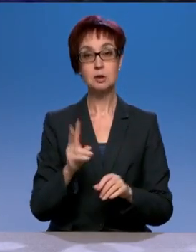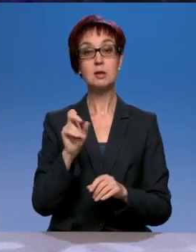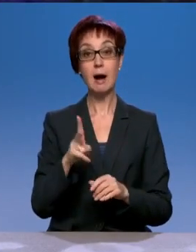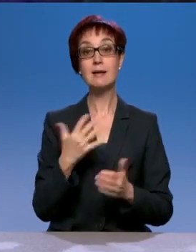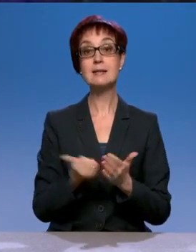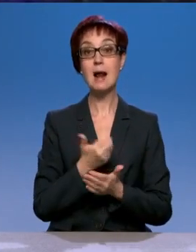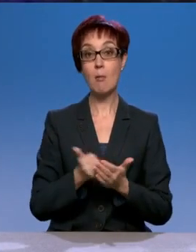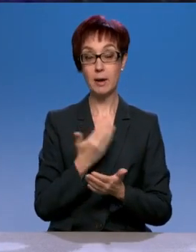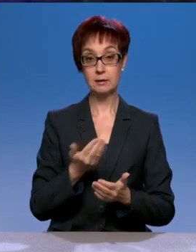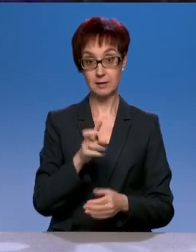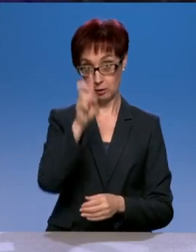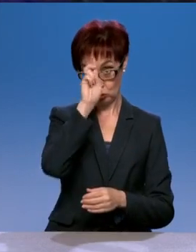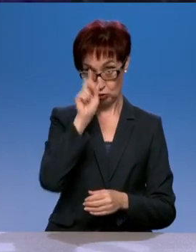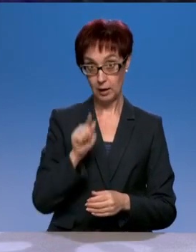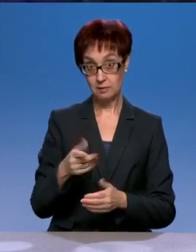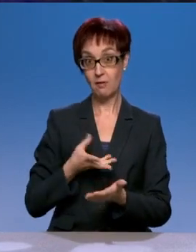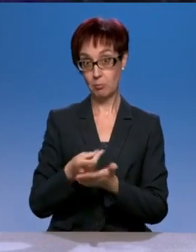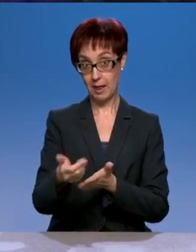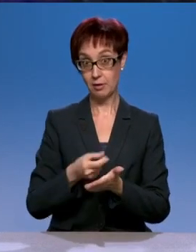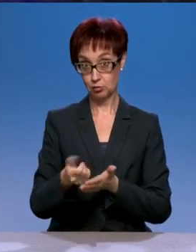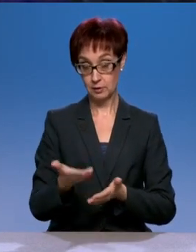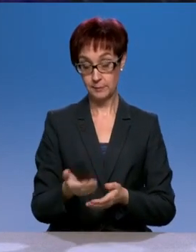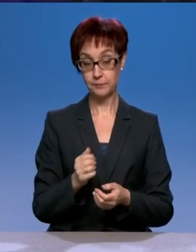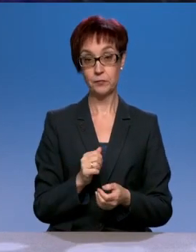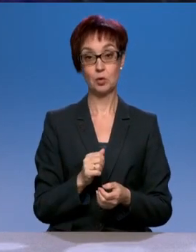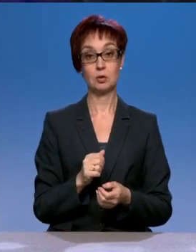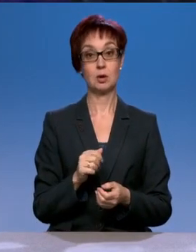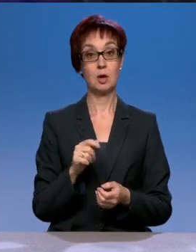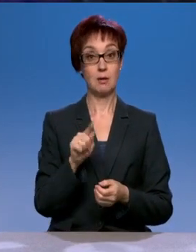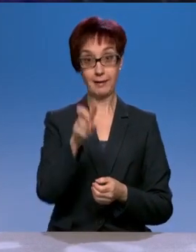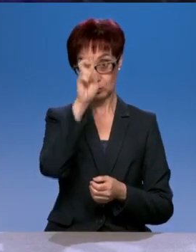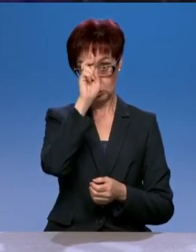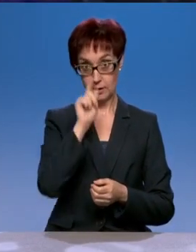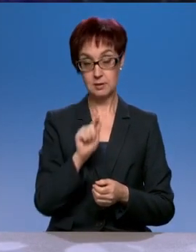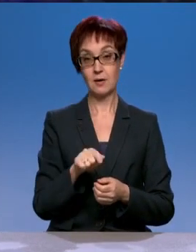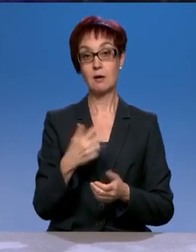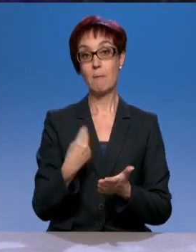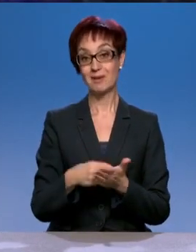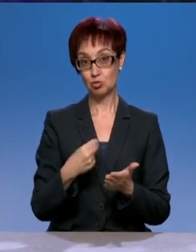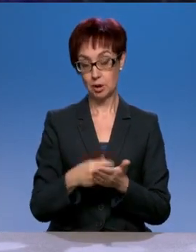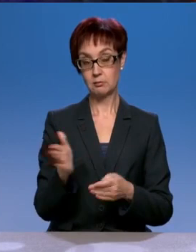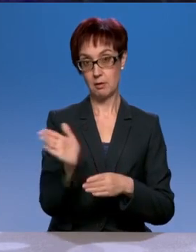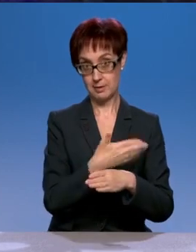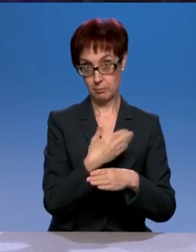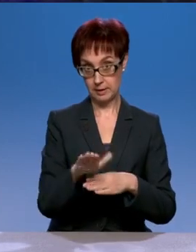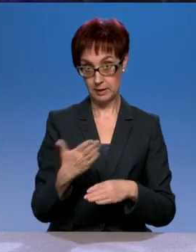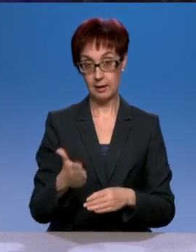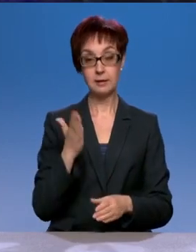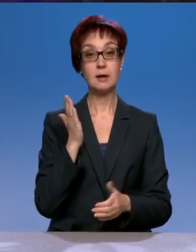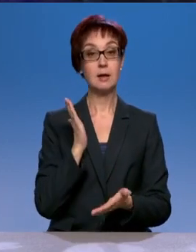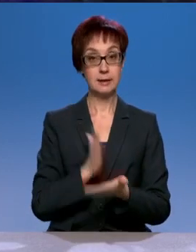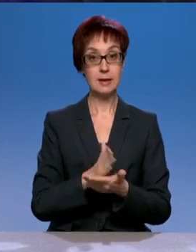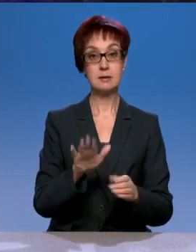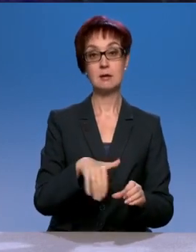Платят им, но эти занимаются, оно распределяет этот бюджет. Естественно, есть головные магистрали, как и у нас,